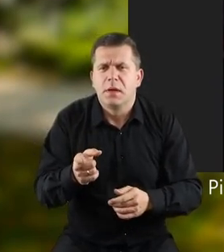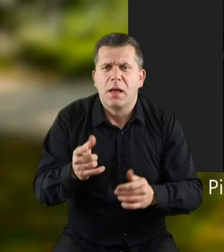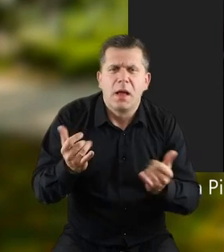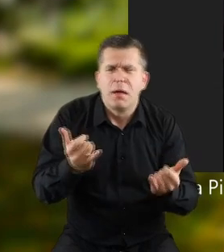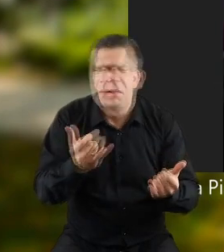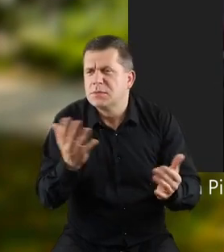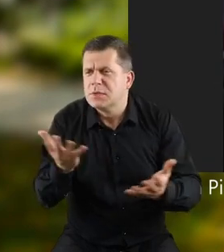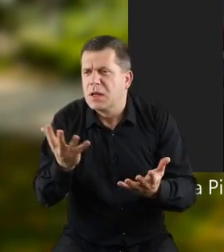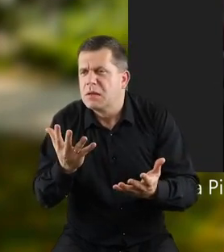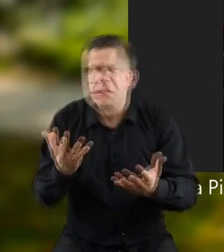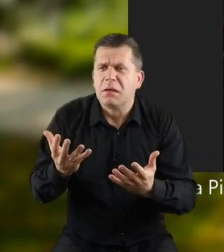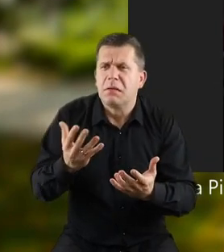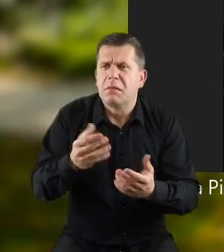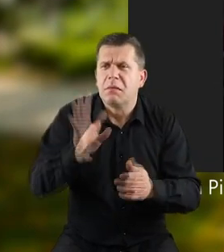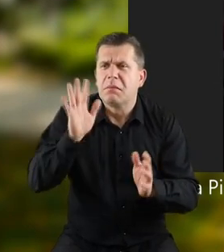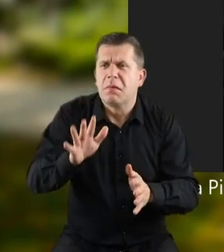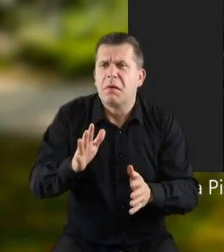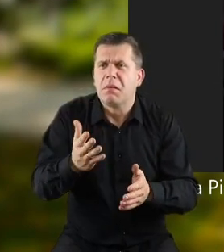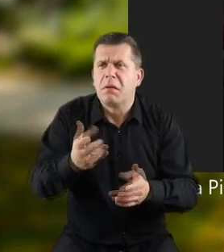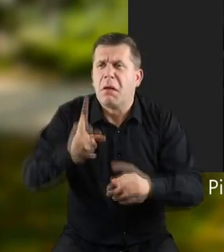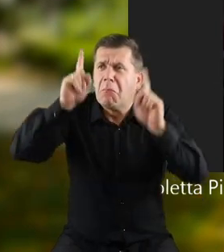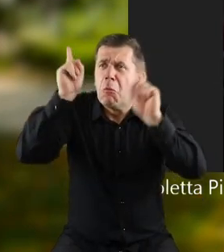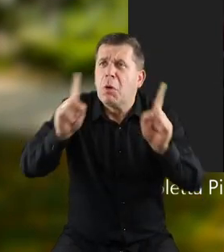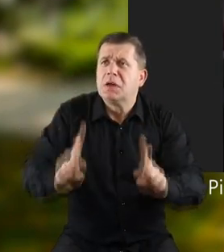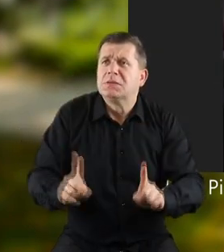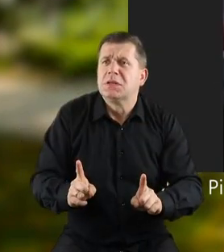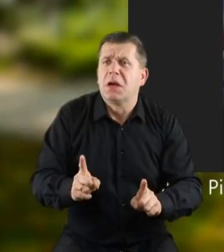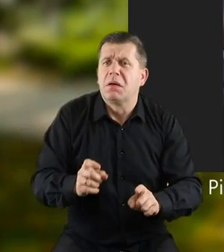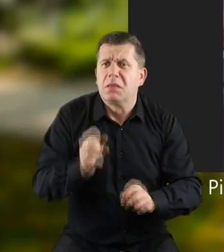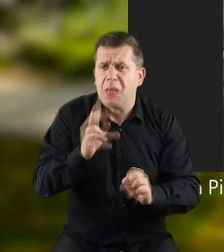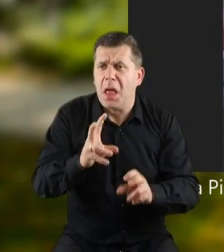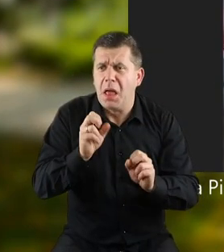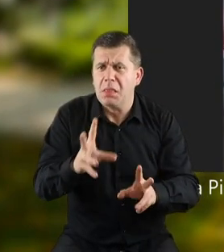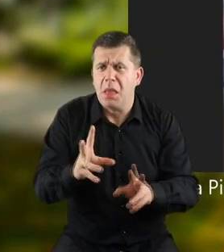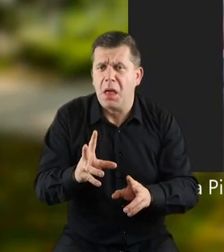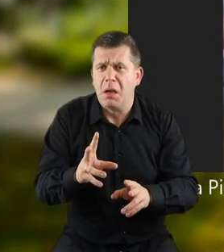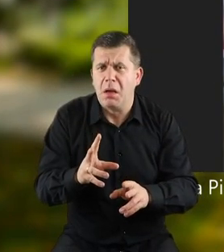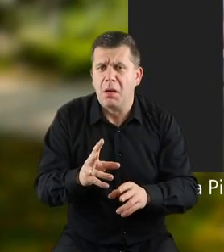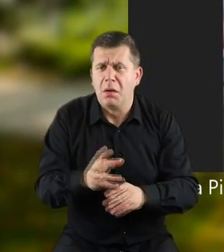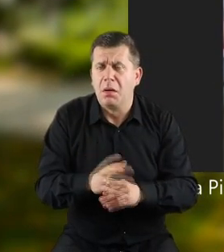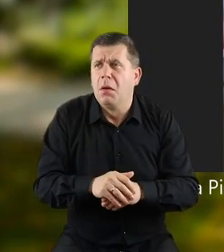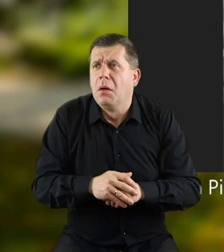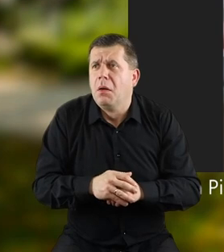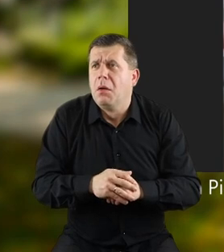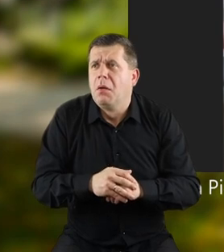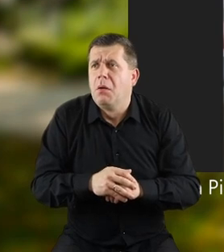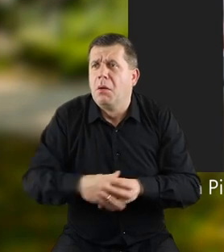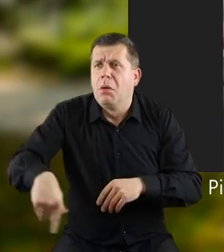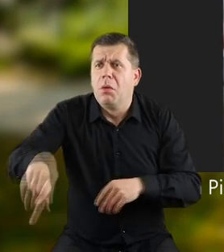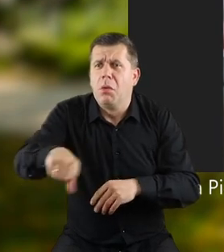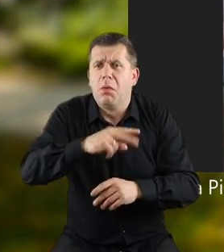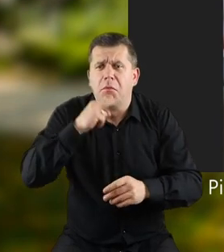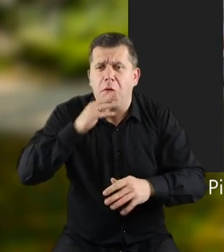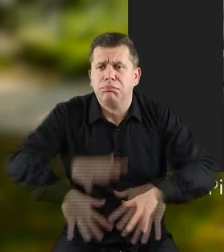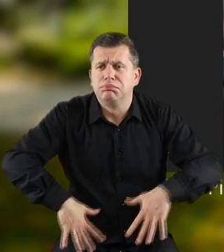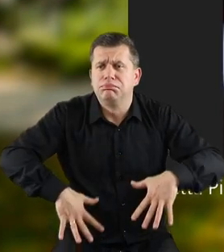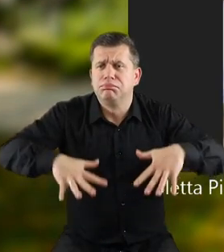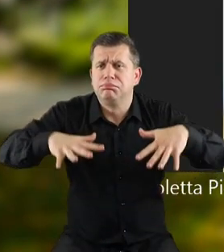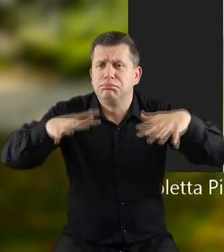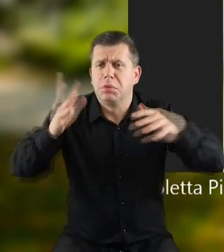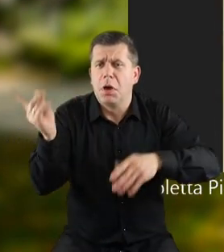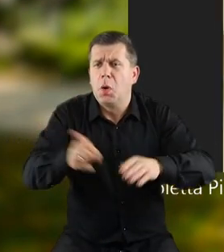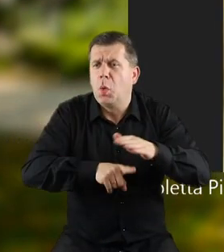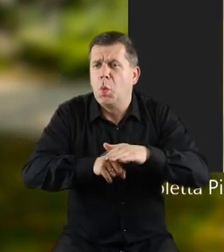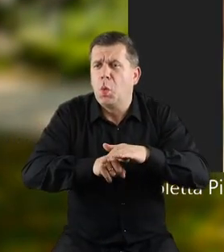się zerwał, zajaśniała błyskowica. Tak, utonęła w deszczu cała okolica.